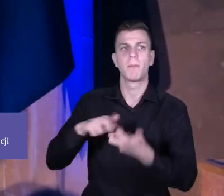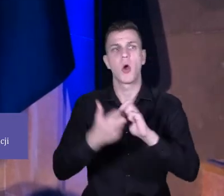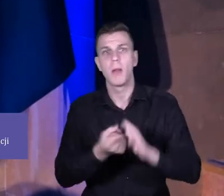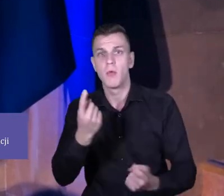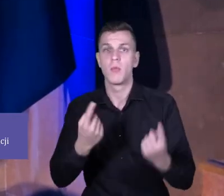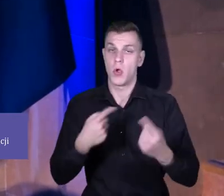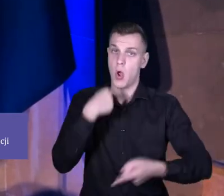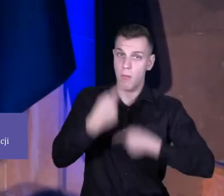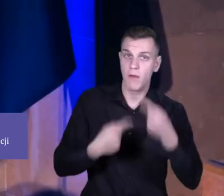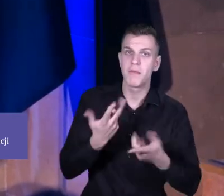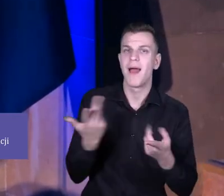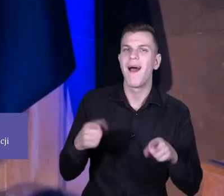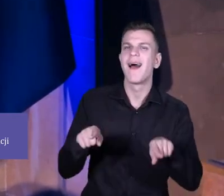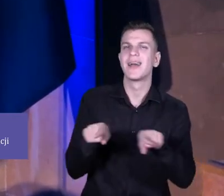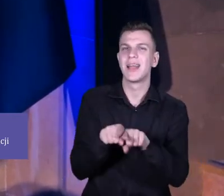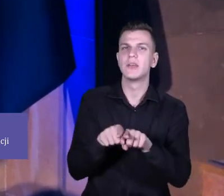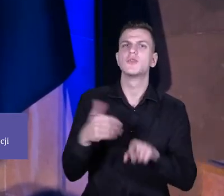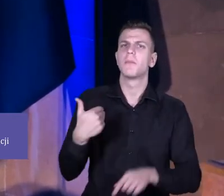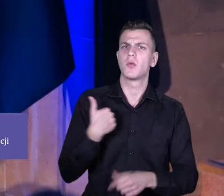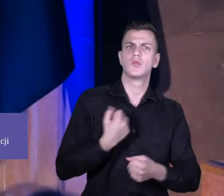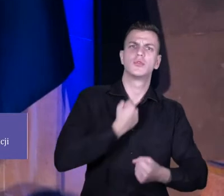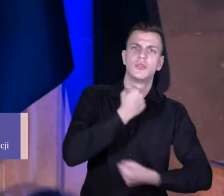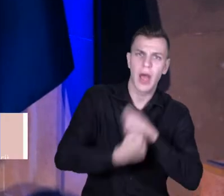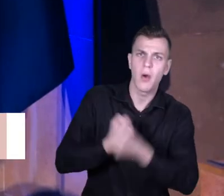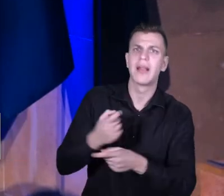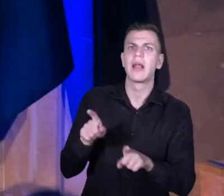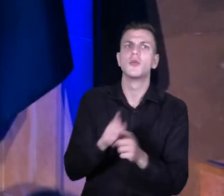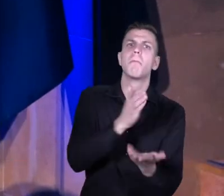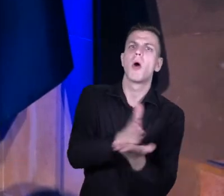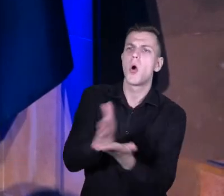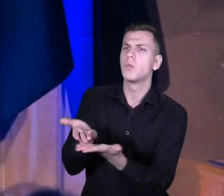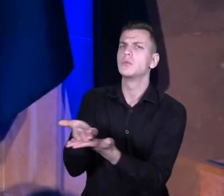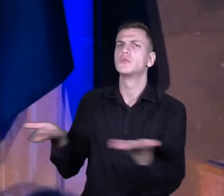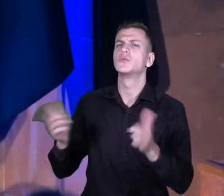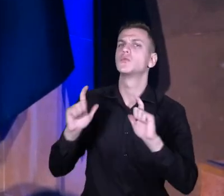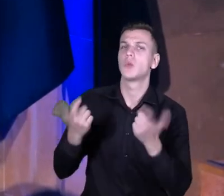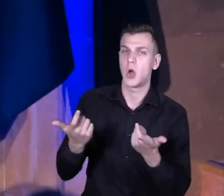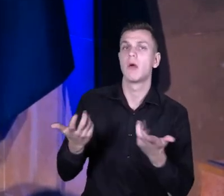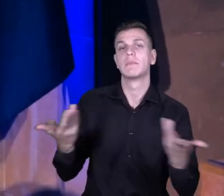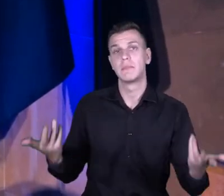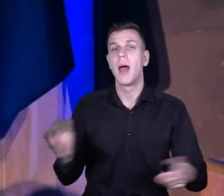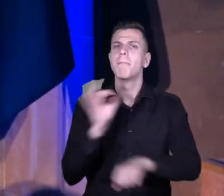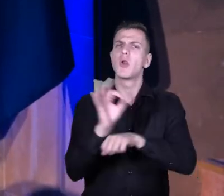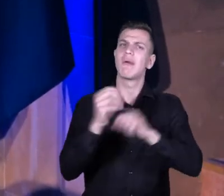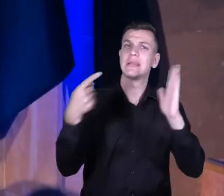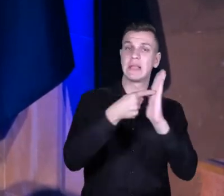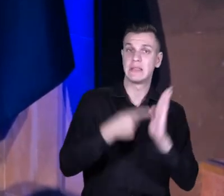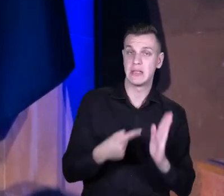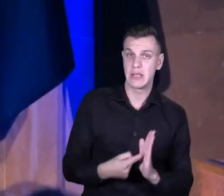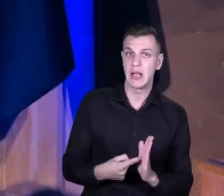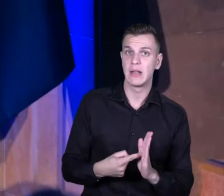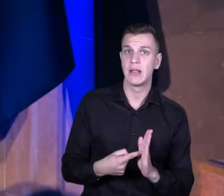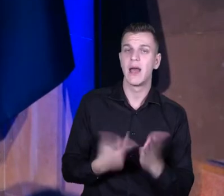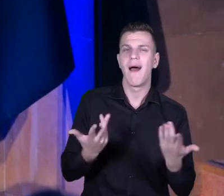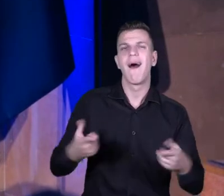Opiszę konkretnie działania oraz obszary wsparcia. Powiem też o celach projektu, a także